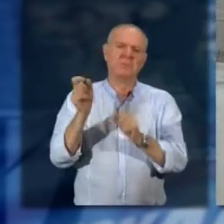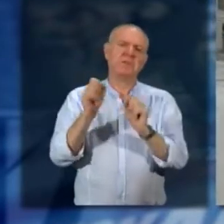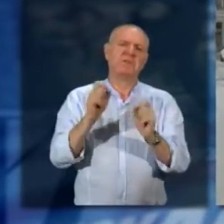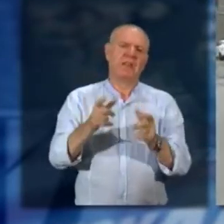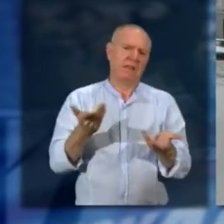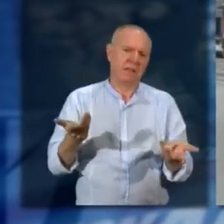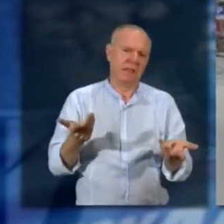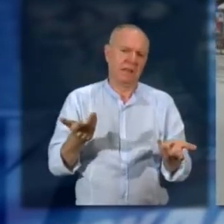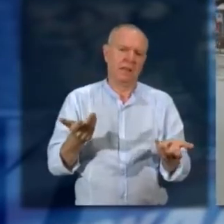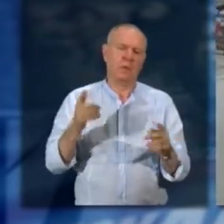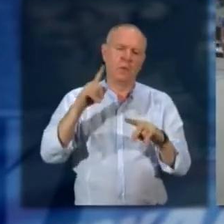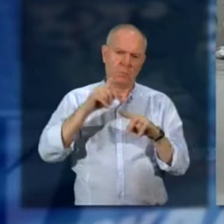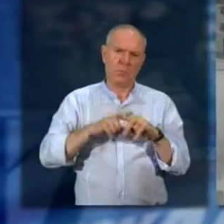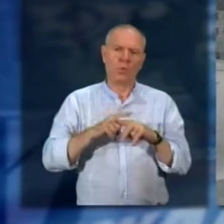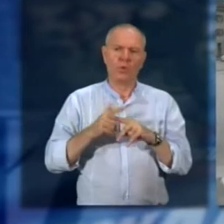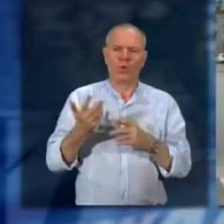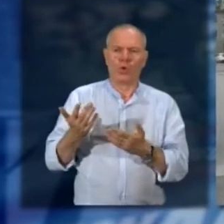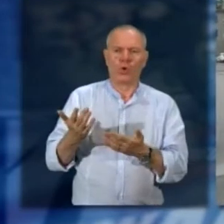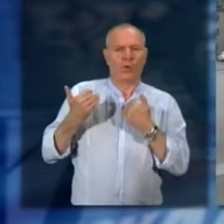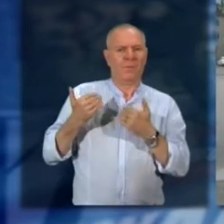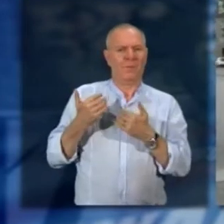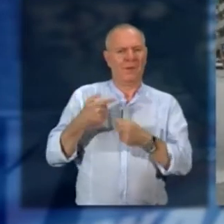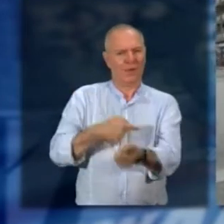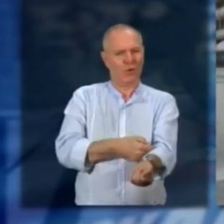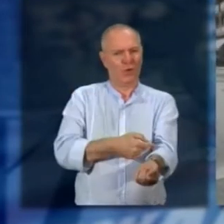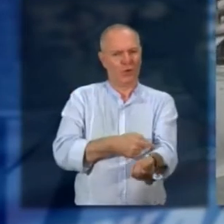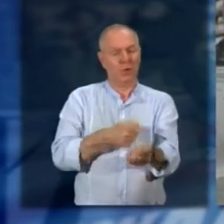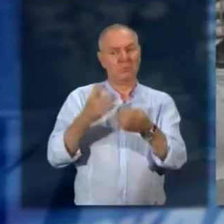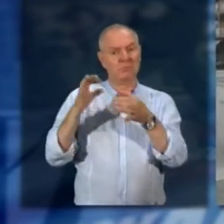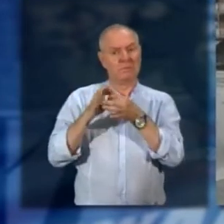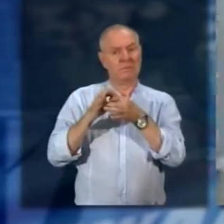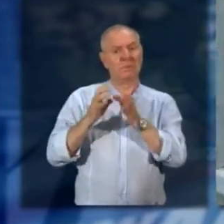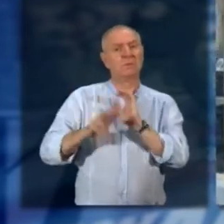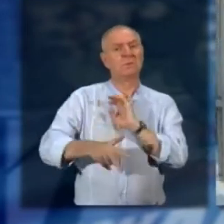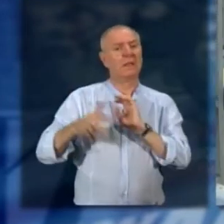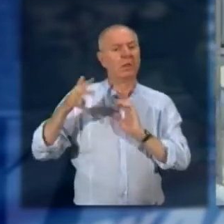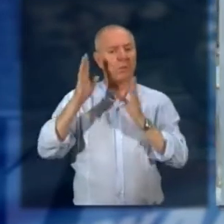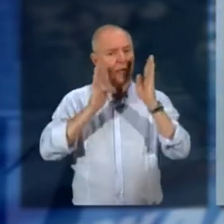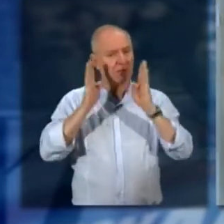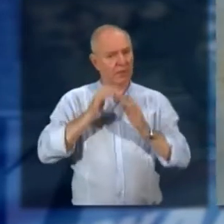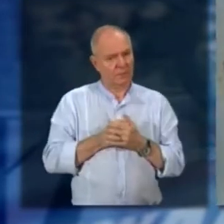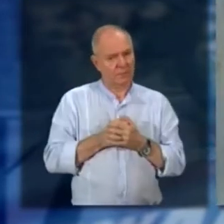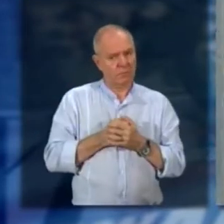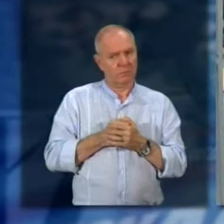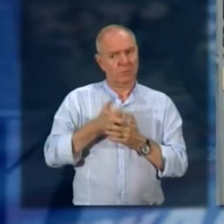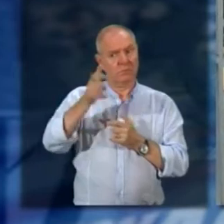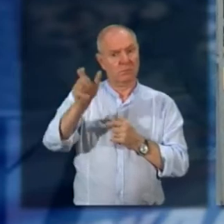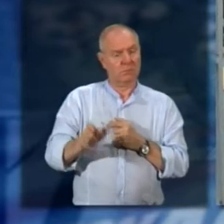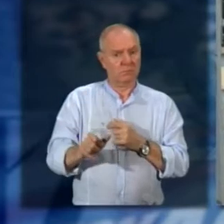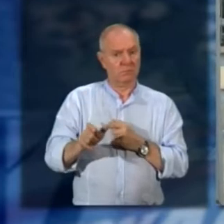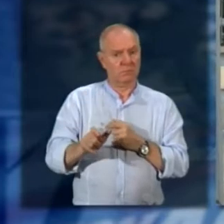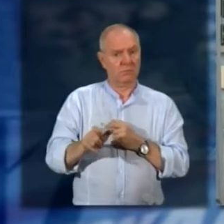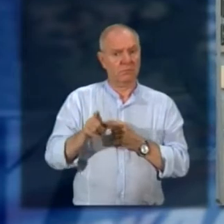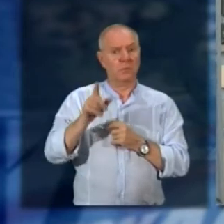dosi e altri che procuravano la droga, alcuni di questi legati a potenti cosche del sud. Un arrestato è anche parente di uno degli